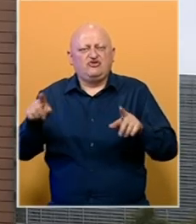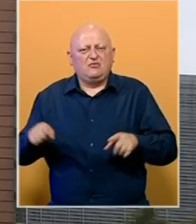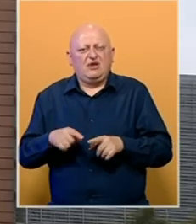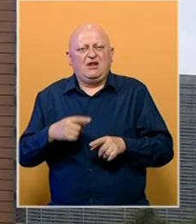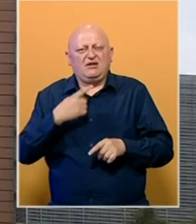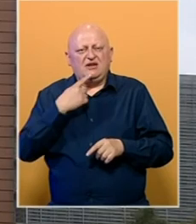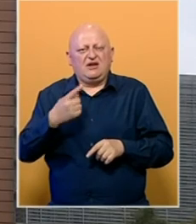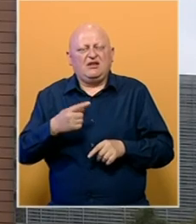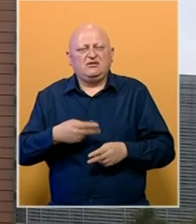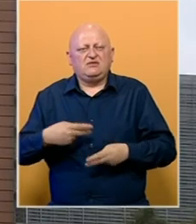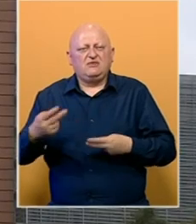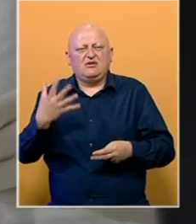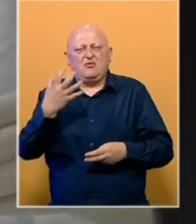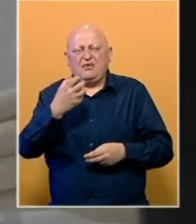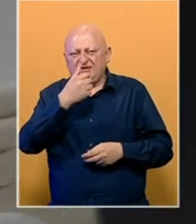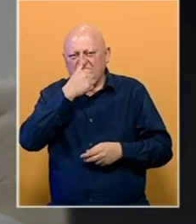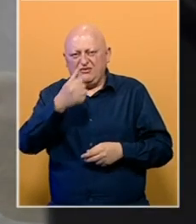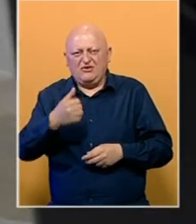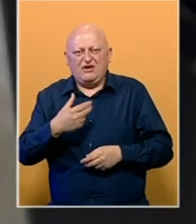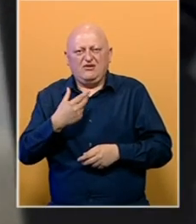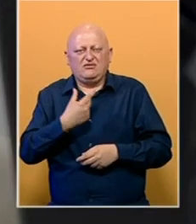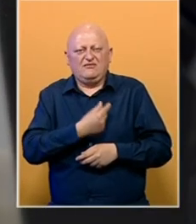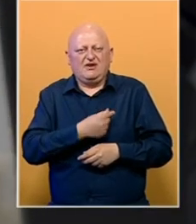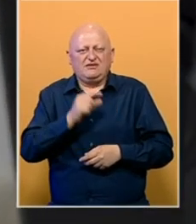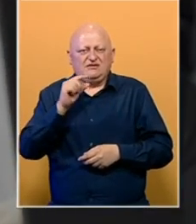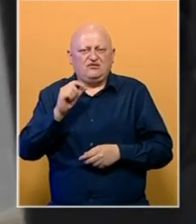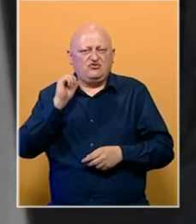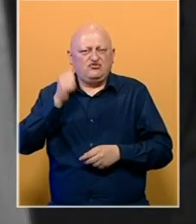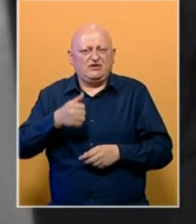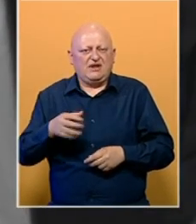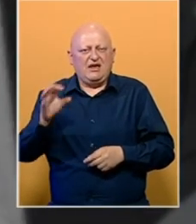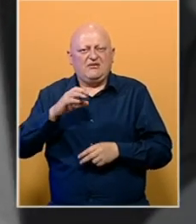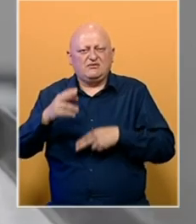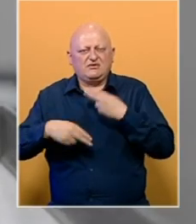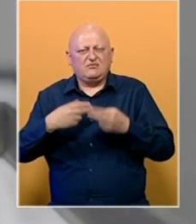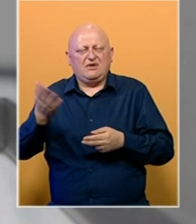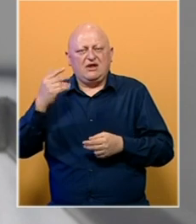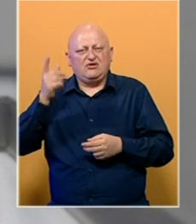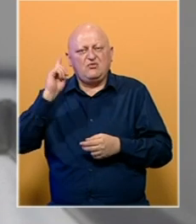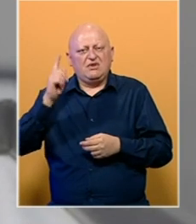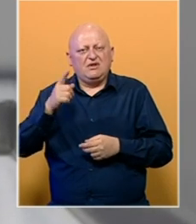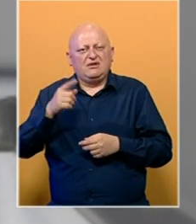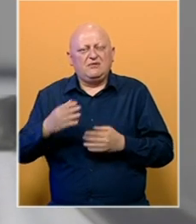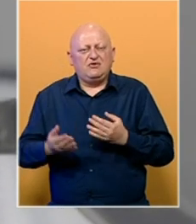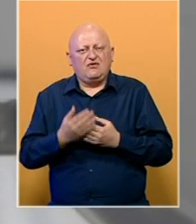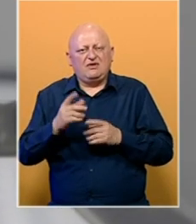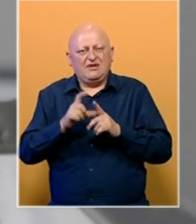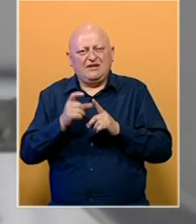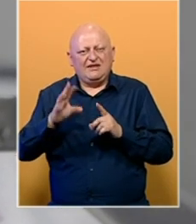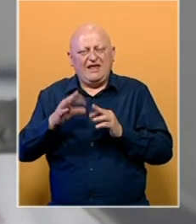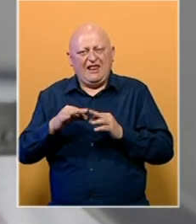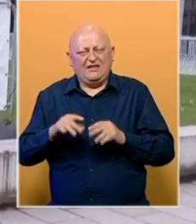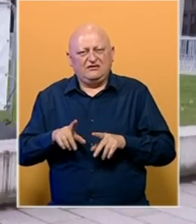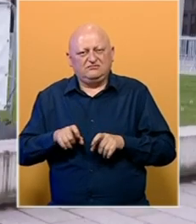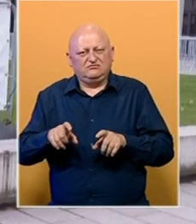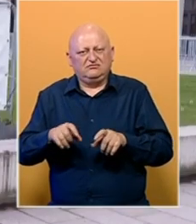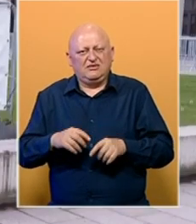Širom bloka biće rekla je distribuirano 500 miliona doza do sutra. Evropska komisija ranije upozorila da bi i zaraznija delta